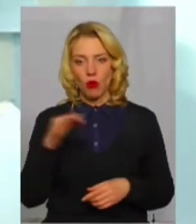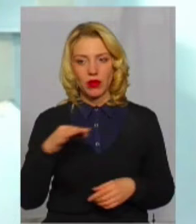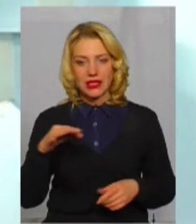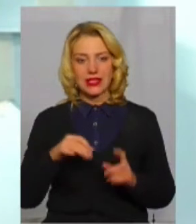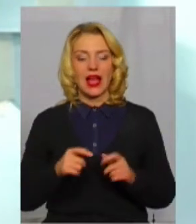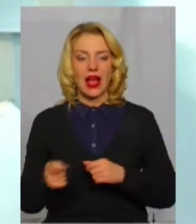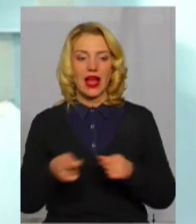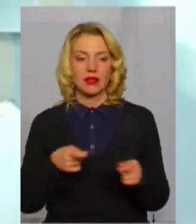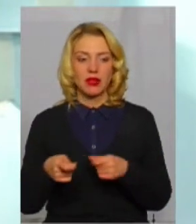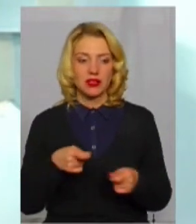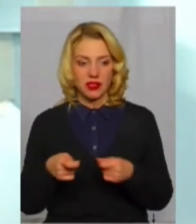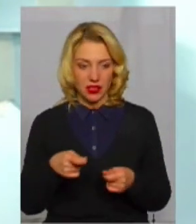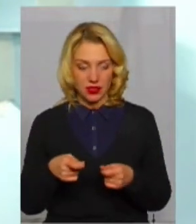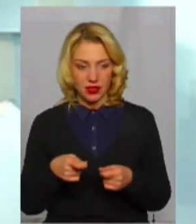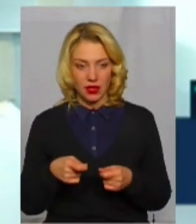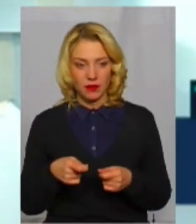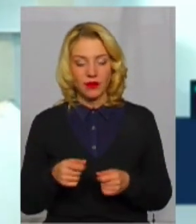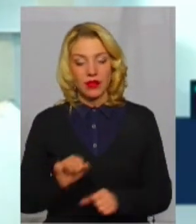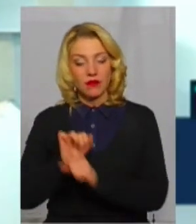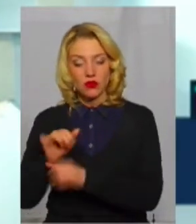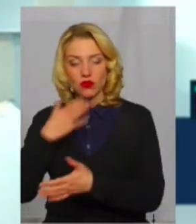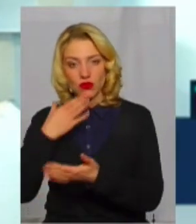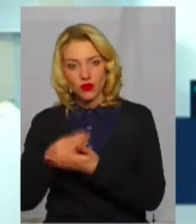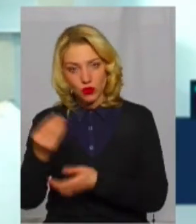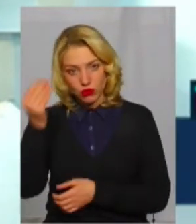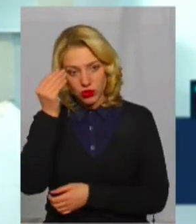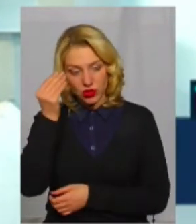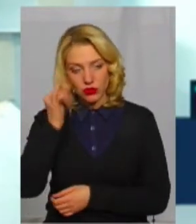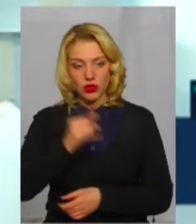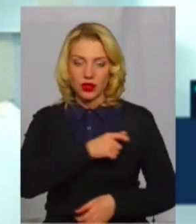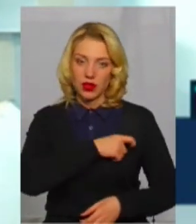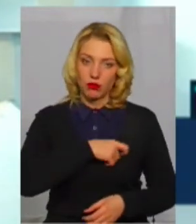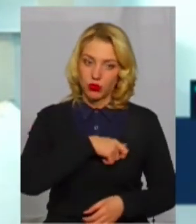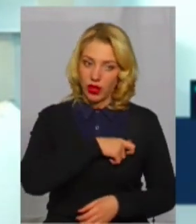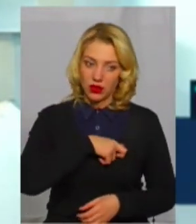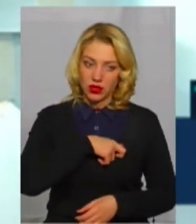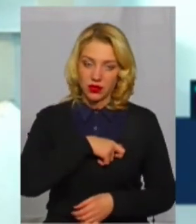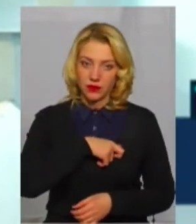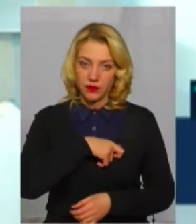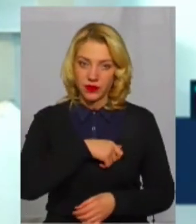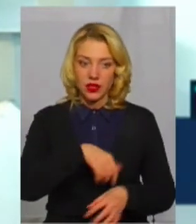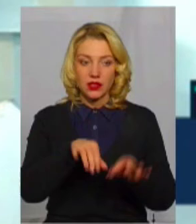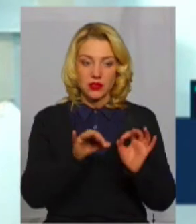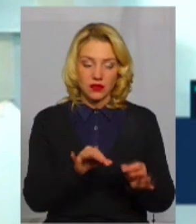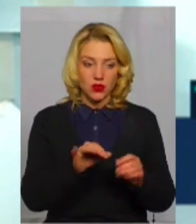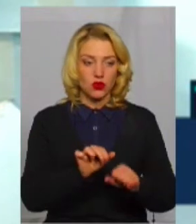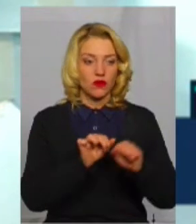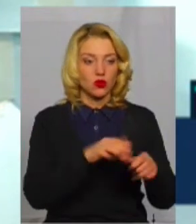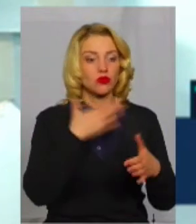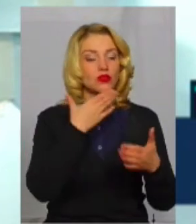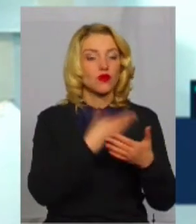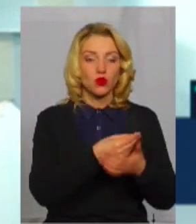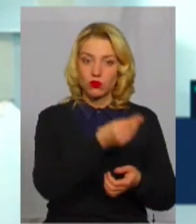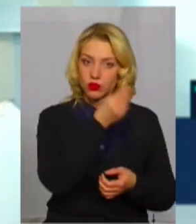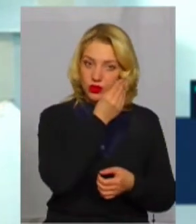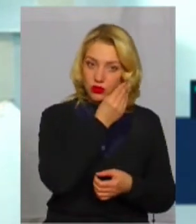відстоює свою позицію, і депутати, звісно, відстоюють свою позицію.